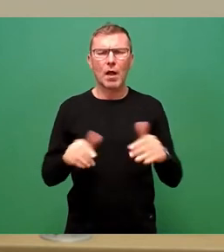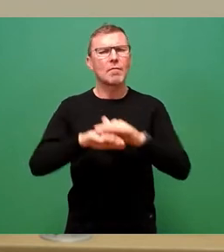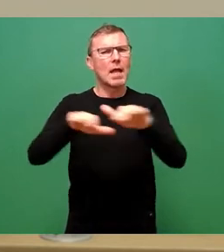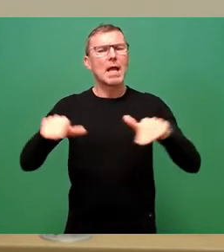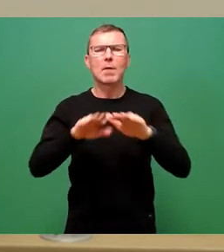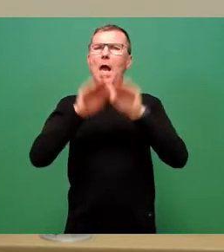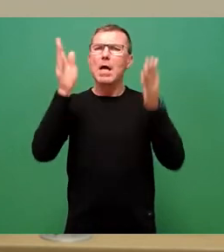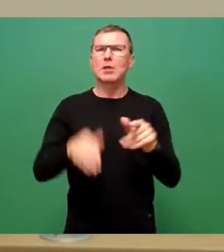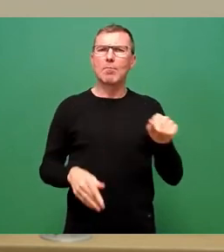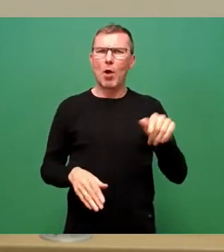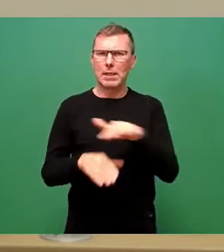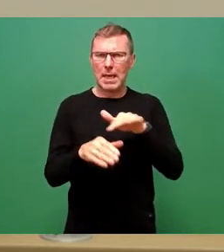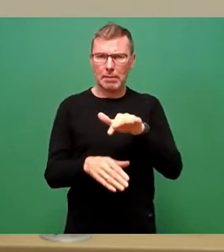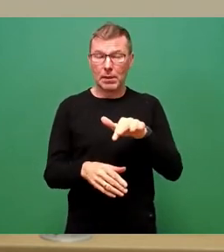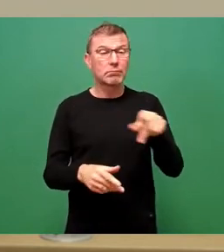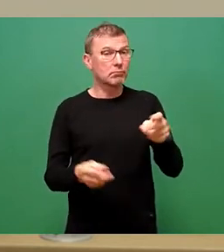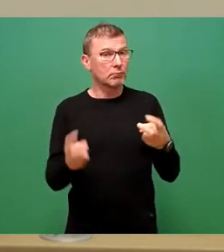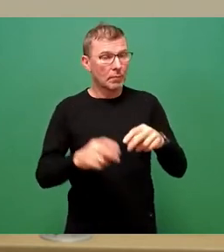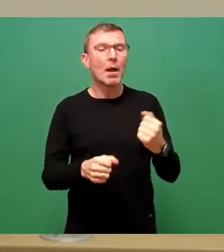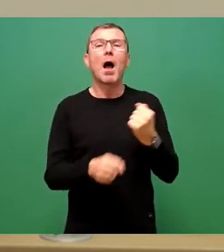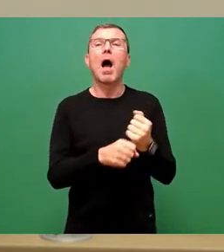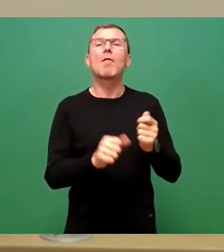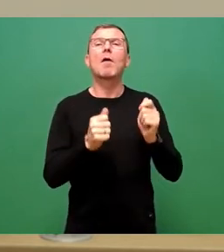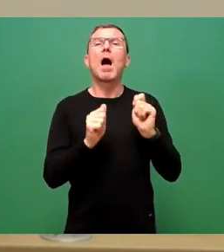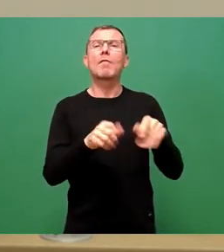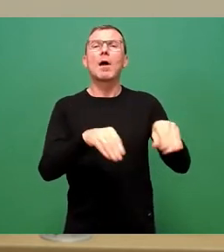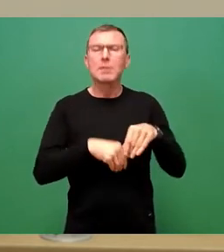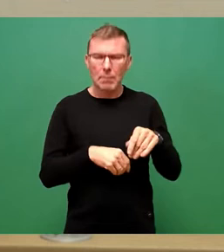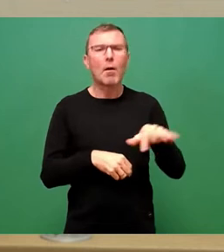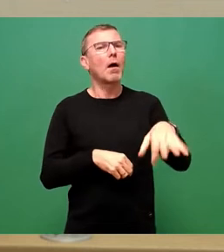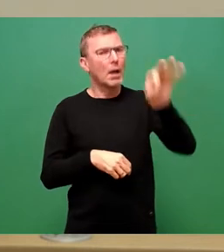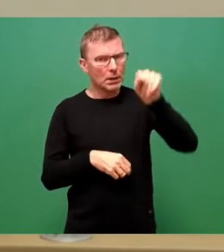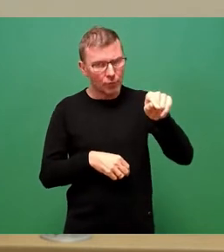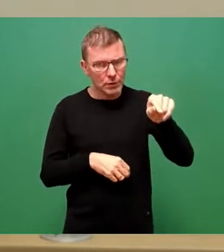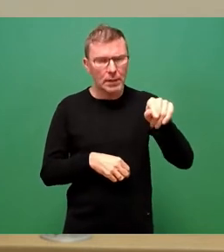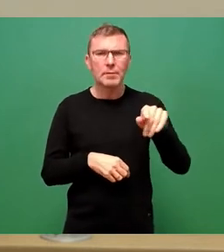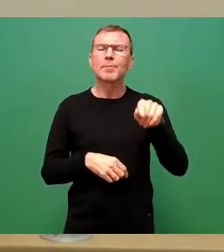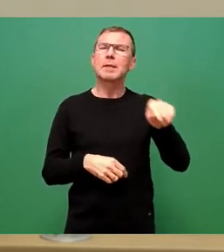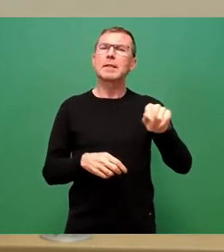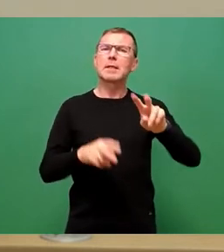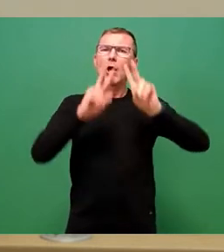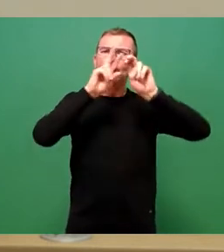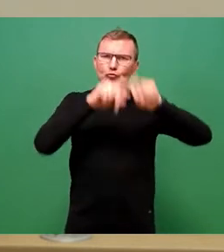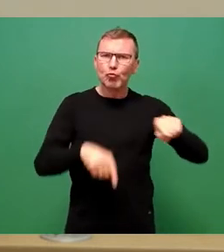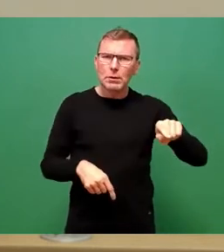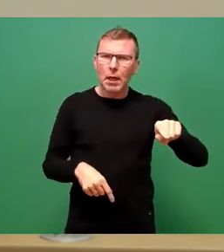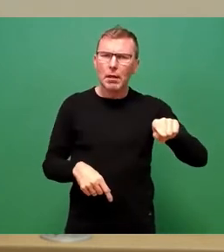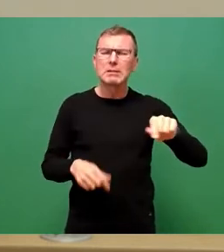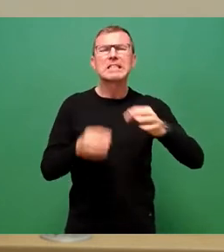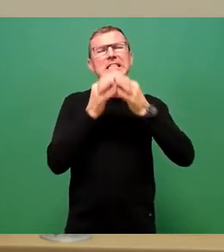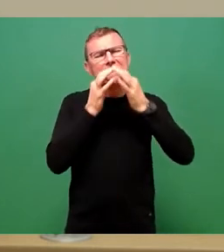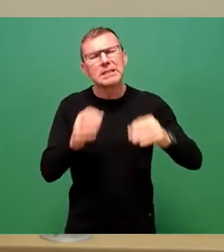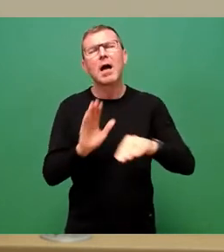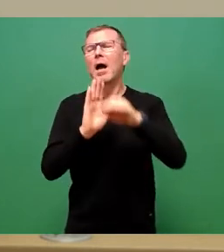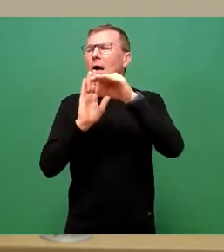Erstellung ist ein Auftragnehmer gefunden und im Bereich dieser Studie sollen eine umfangreiche Datengrundlage